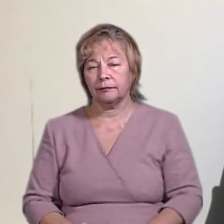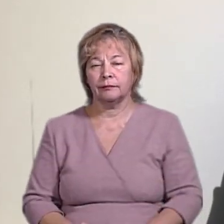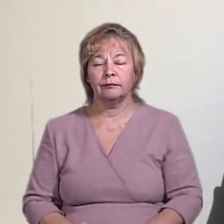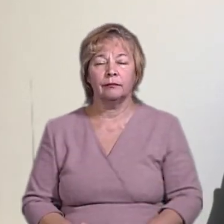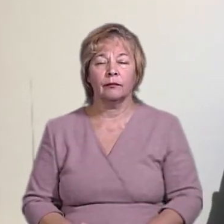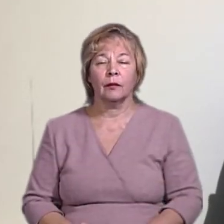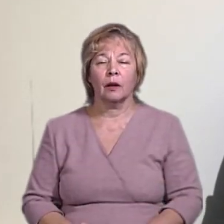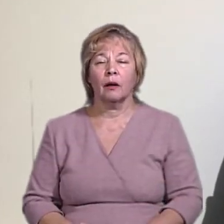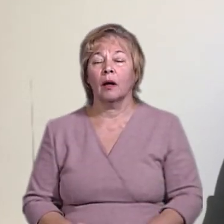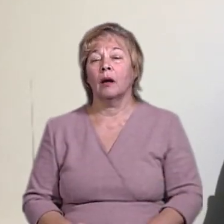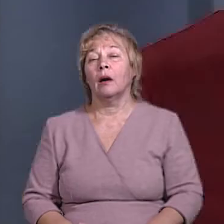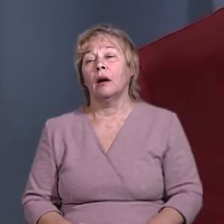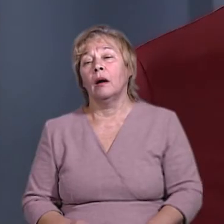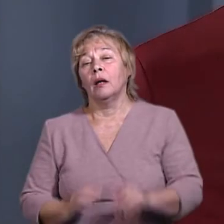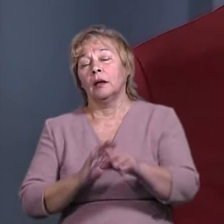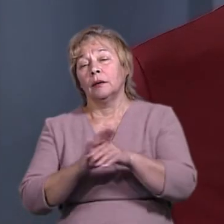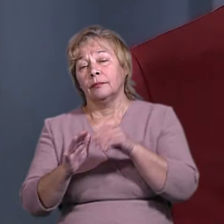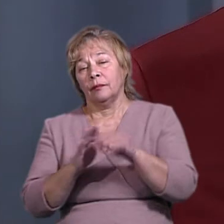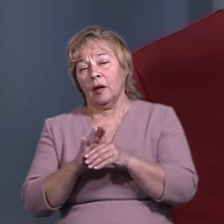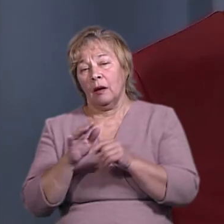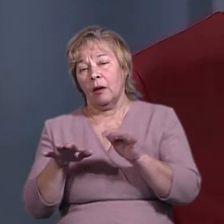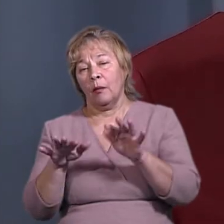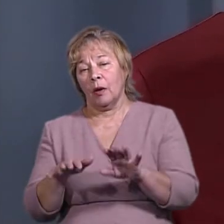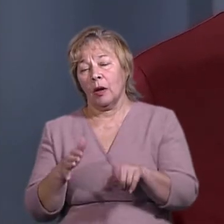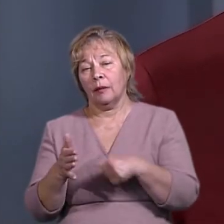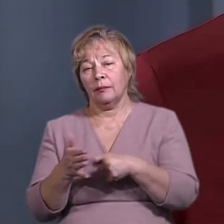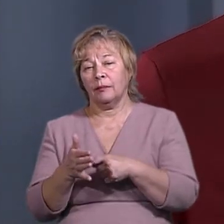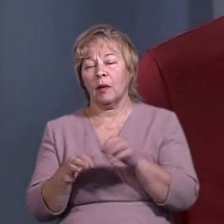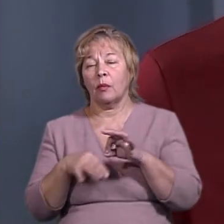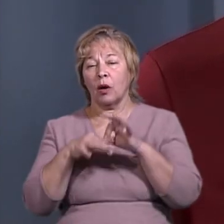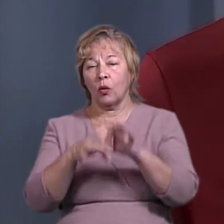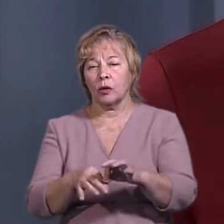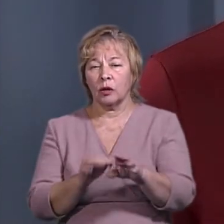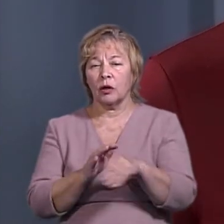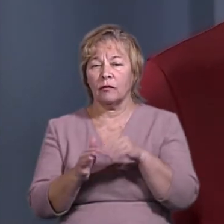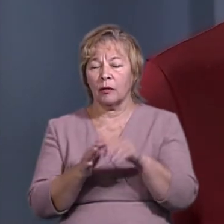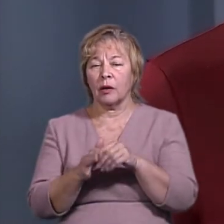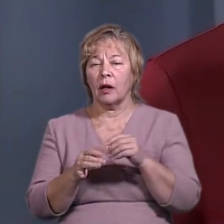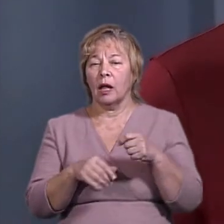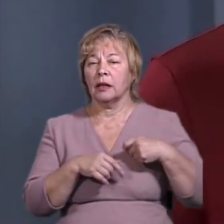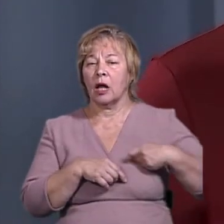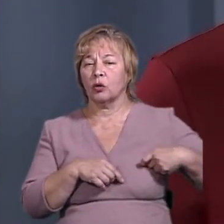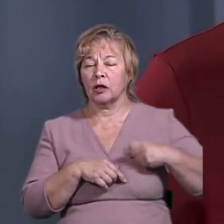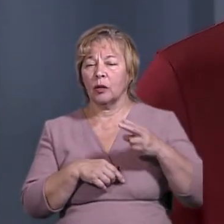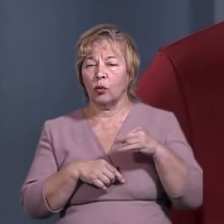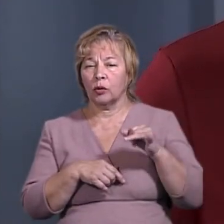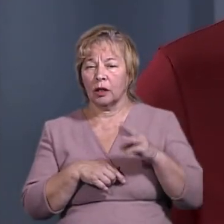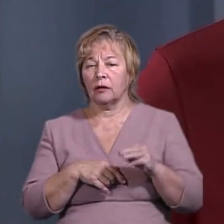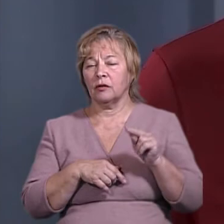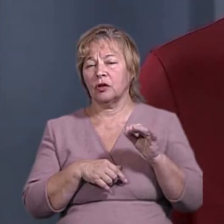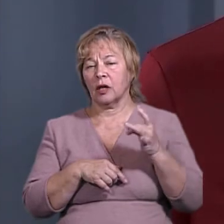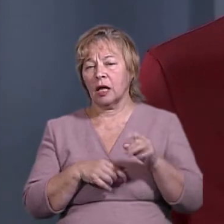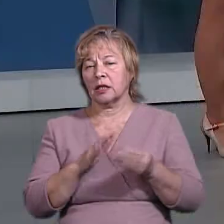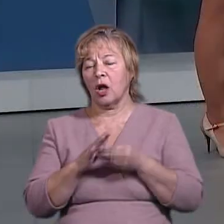Одночасно з позачерговими виборами міського голови у Харкові проходили до вибори народних депутатів у Харсонській та Черкаській